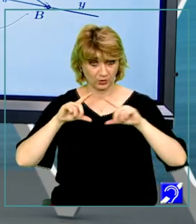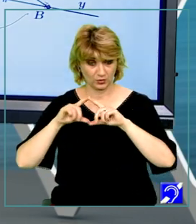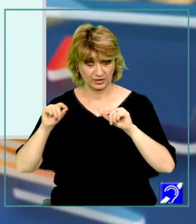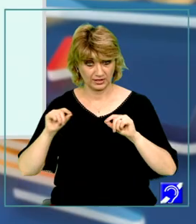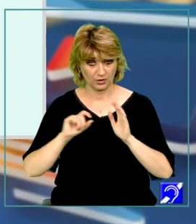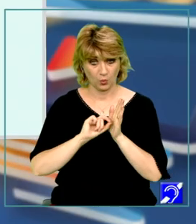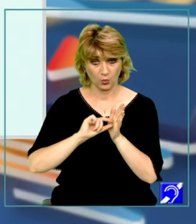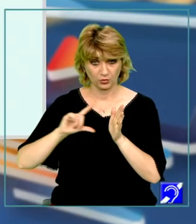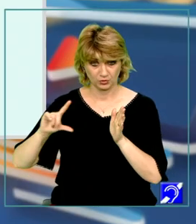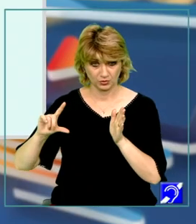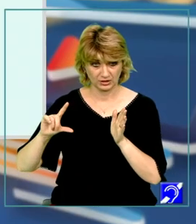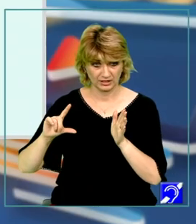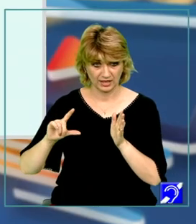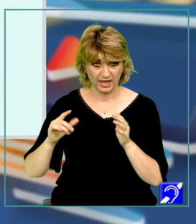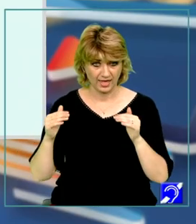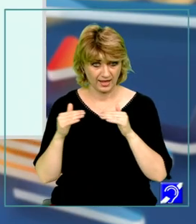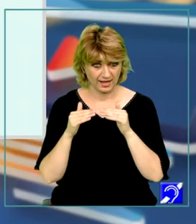unghiurile omoloage,